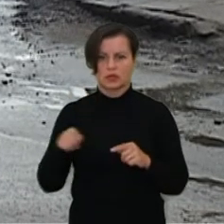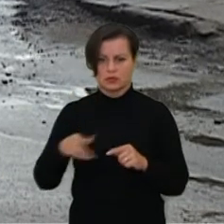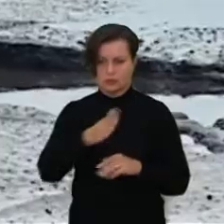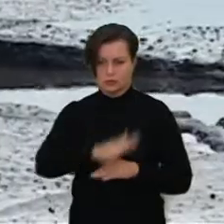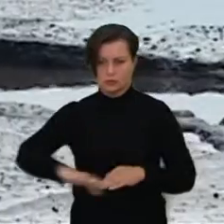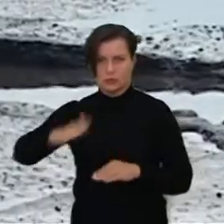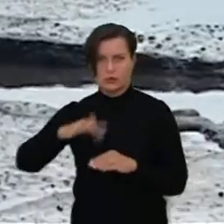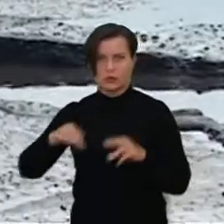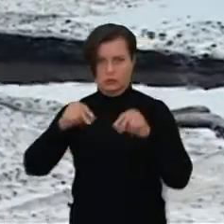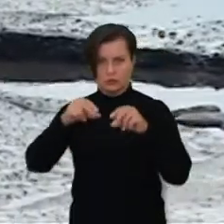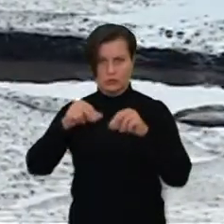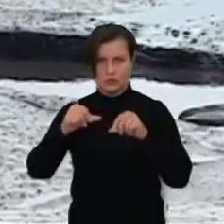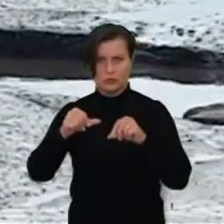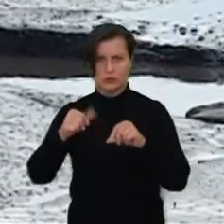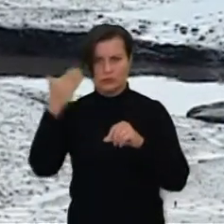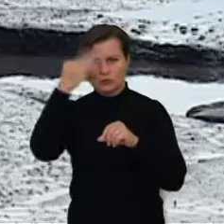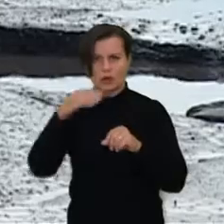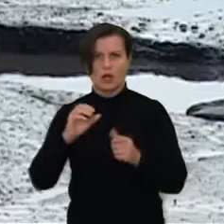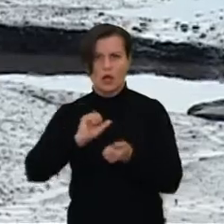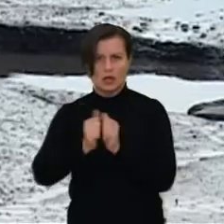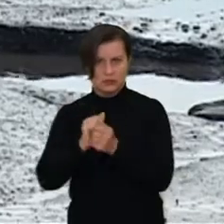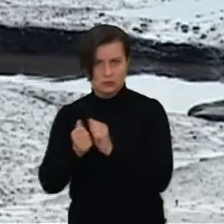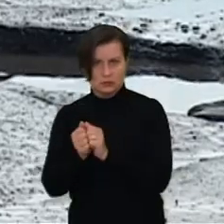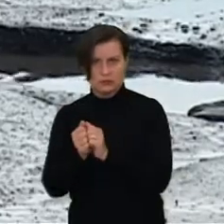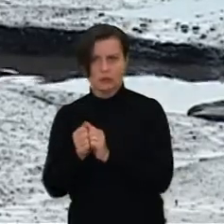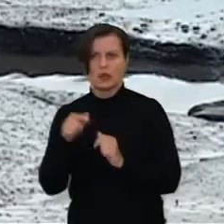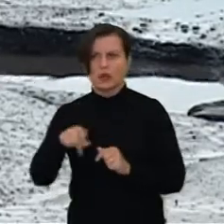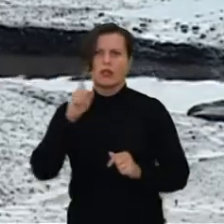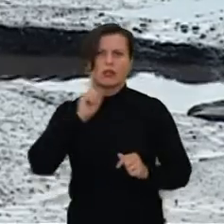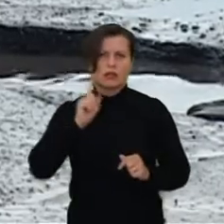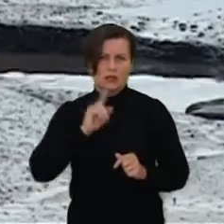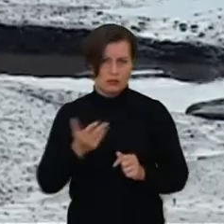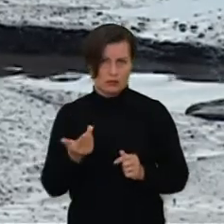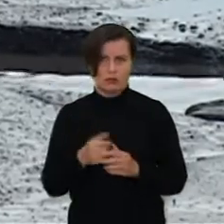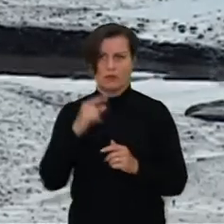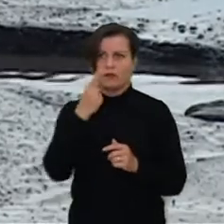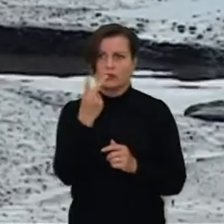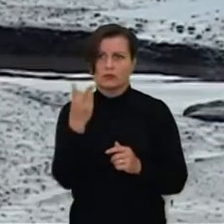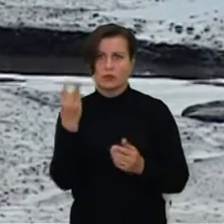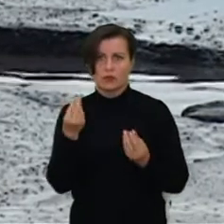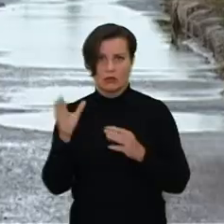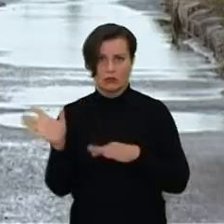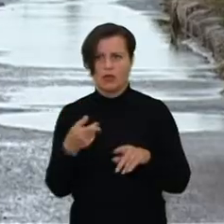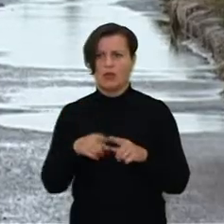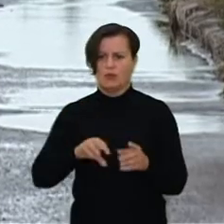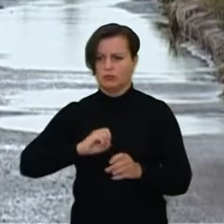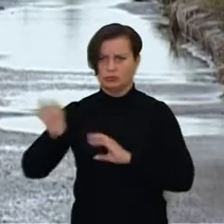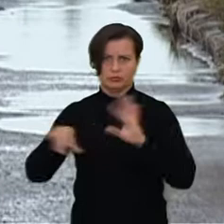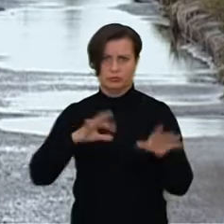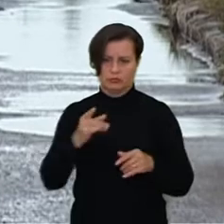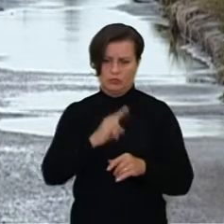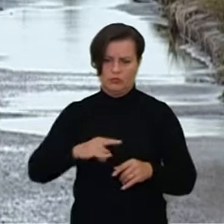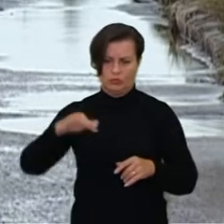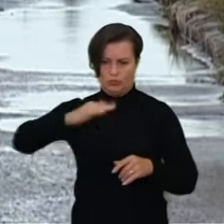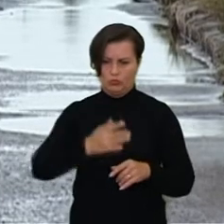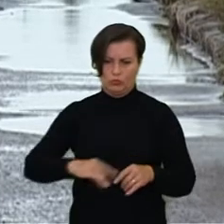užpildami tas duobės mulkintų asfaltų, tačiau tai yra ant tiek laikinas tas dalykas, kad už kelių dienų viskas jau būna ištaškyta.